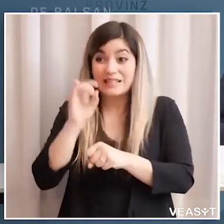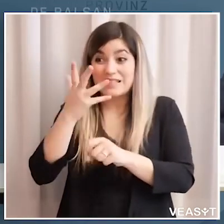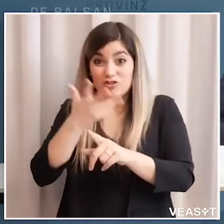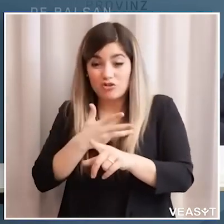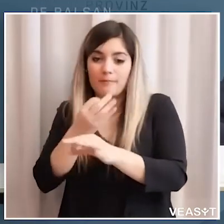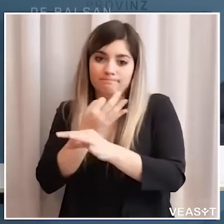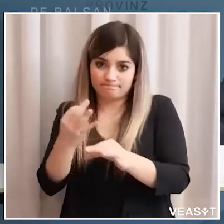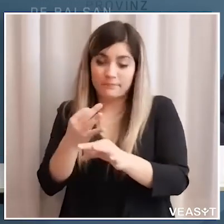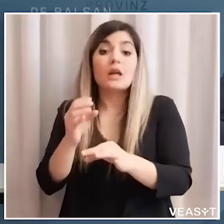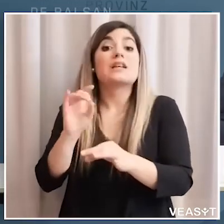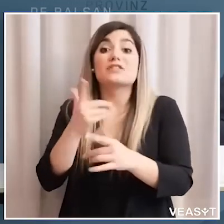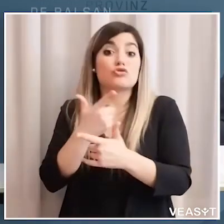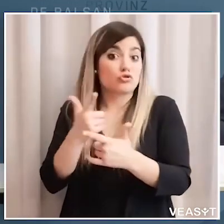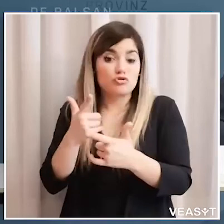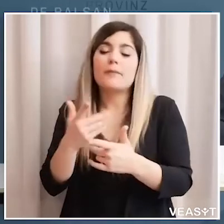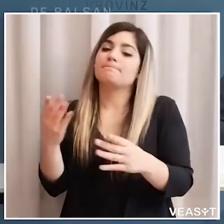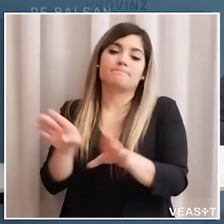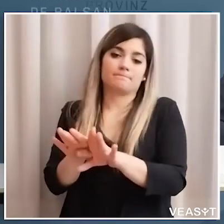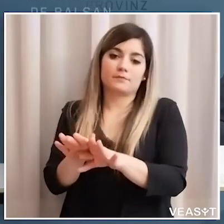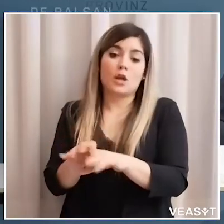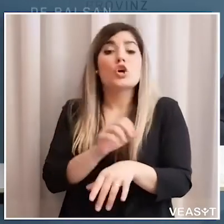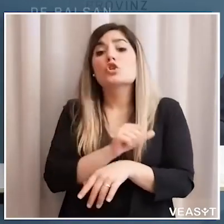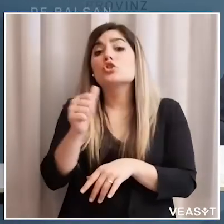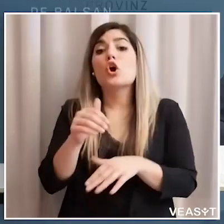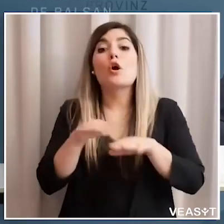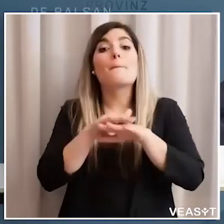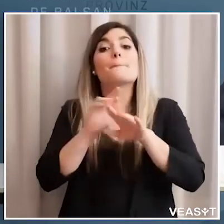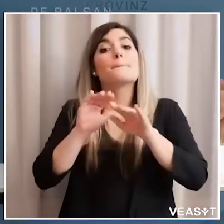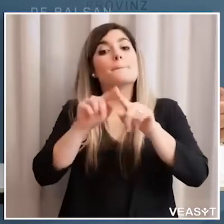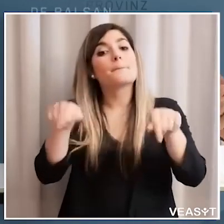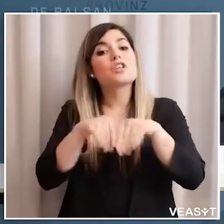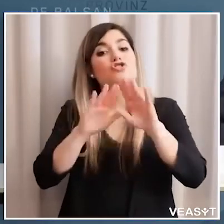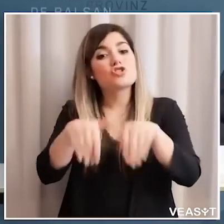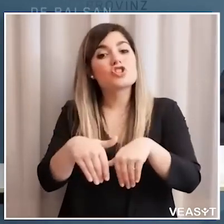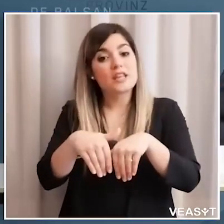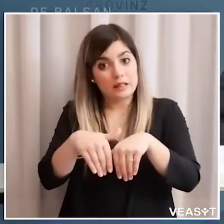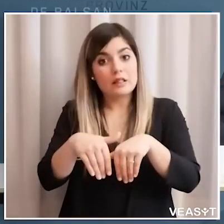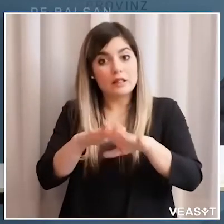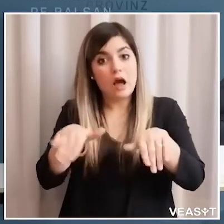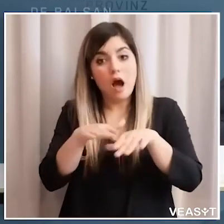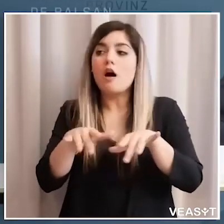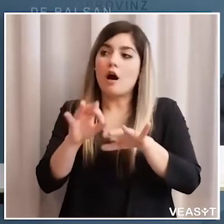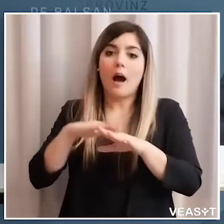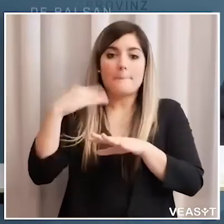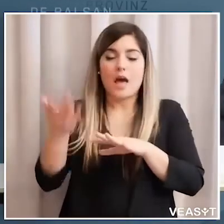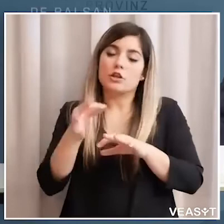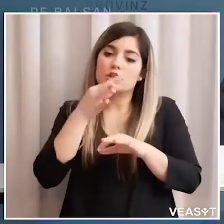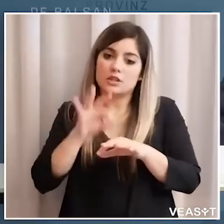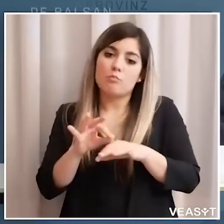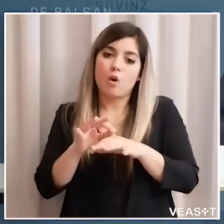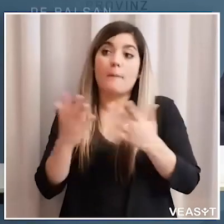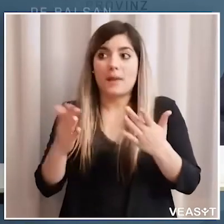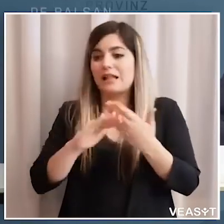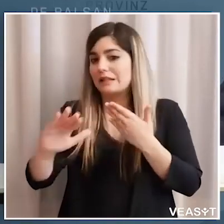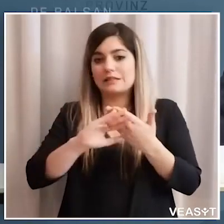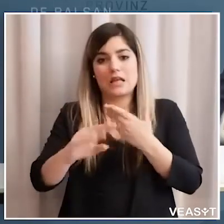altrimenti devono restare chiuse mentre l'unica cosa che può restare aperta è la piscina all'aperto dove si devono di nuovo mantenere le distanze credo che sia abbastanza